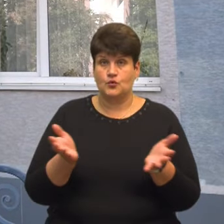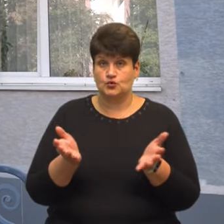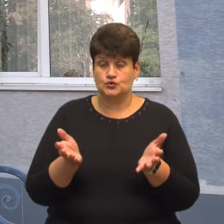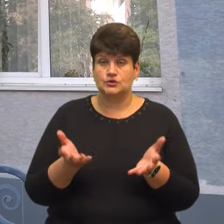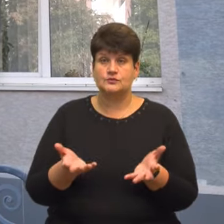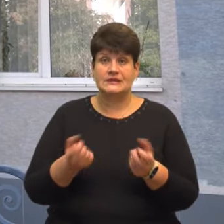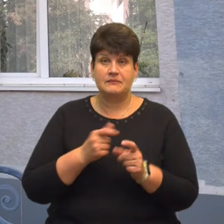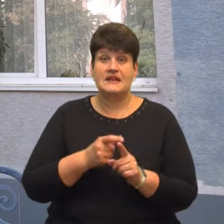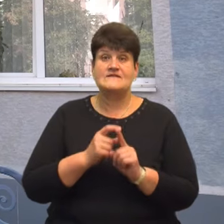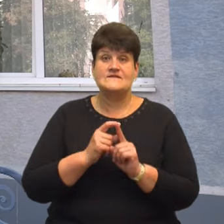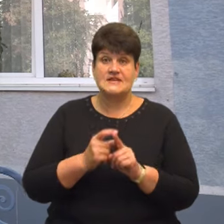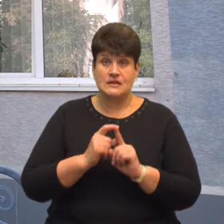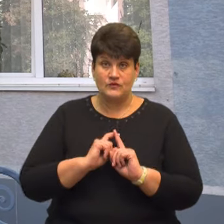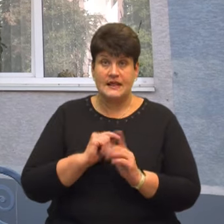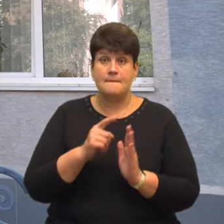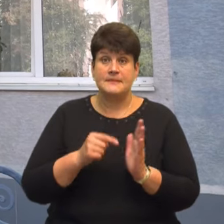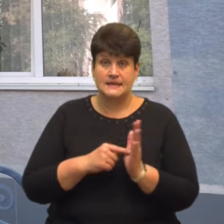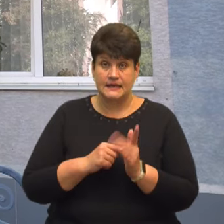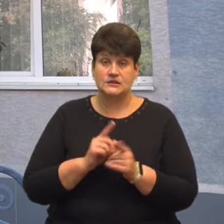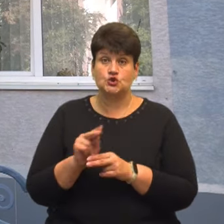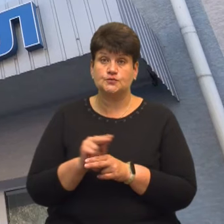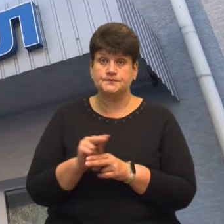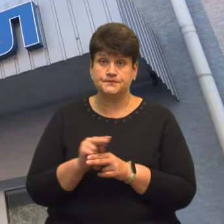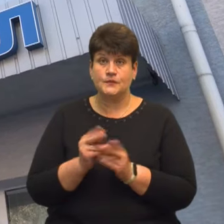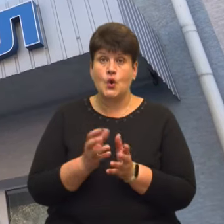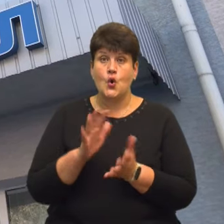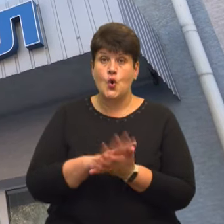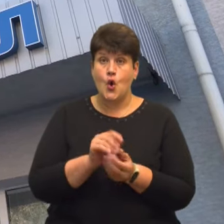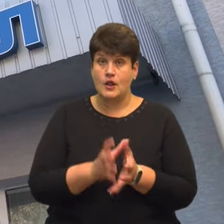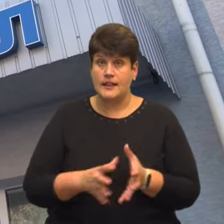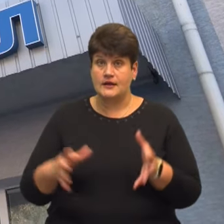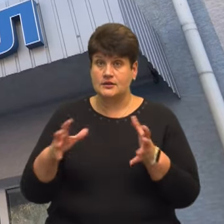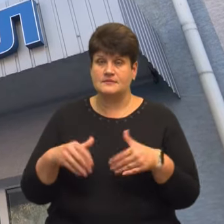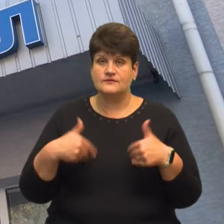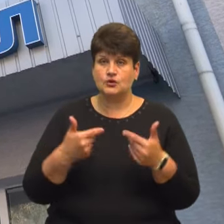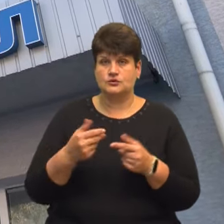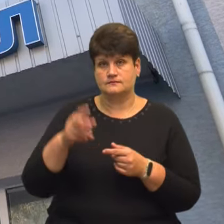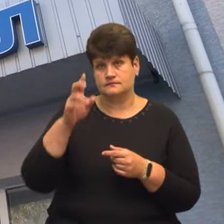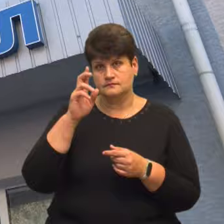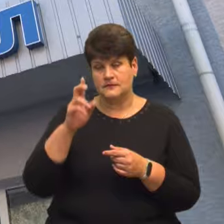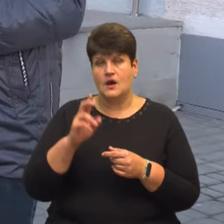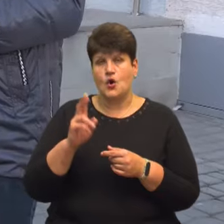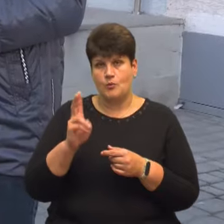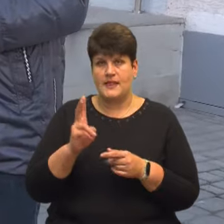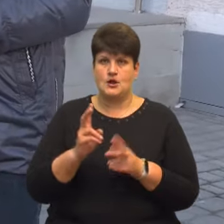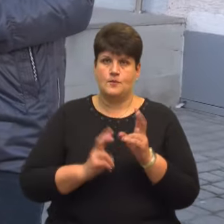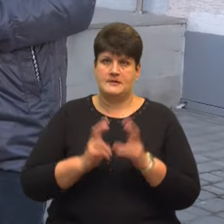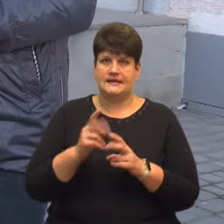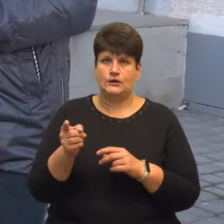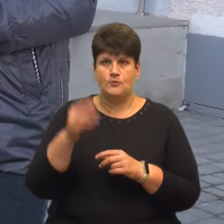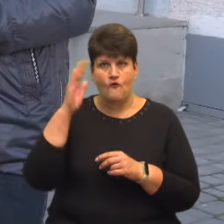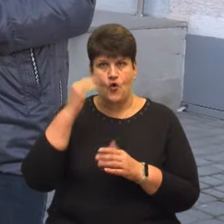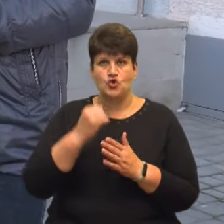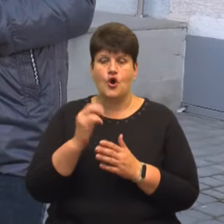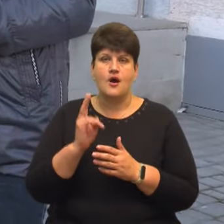отримати відповіді на запитання щодо реконструкції колектора, ми звернулися до комунального підприємства «Тернопільводоканал». Начальниця